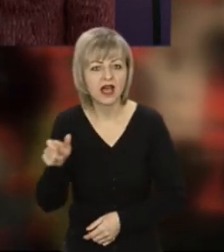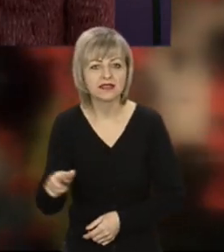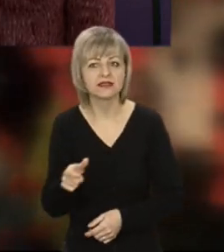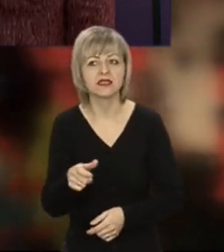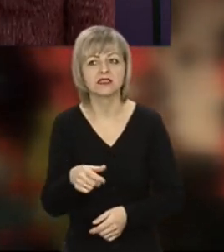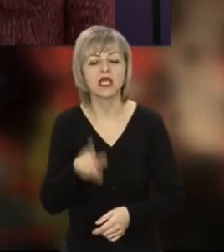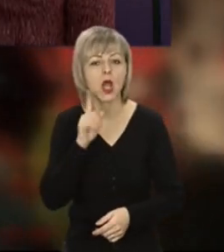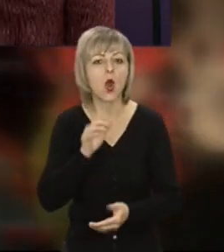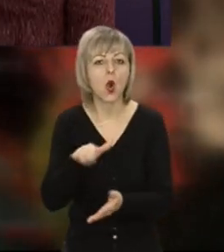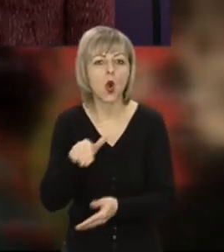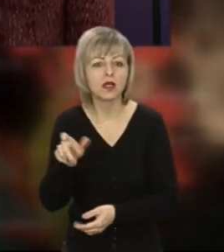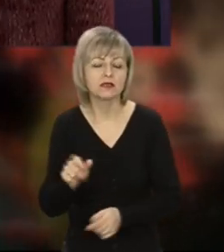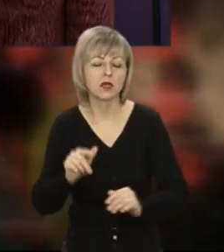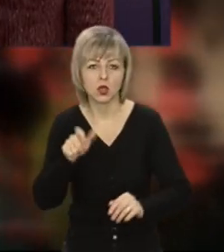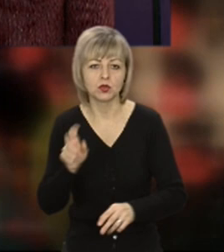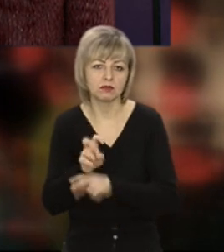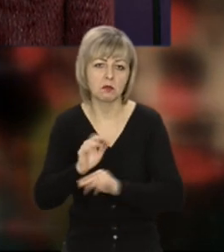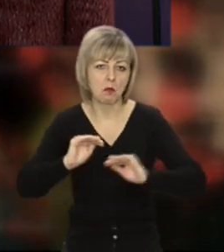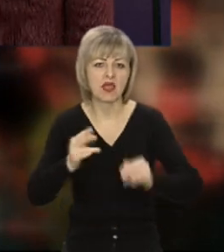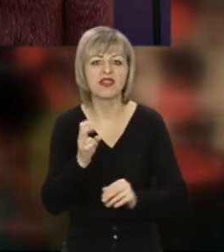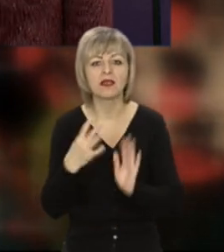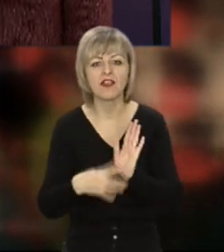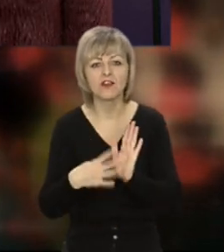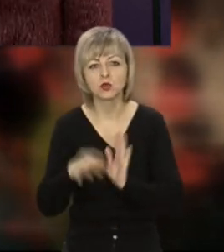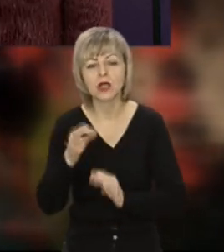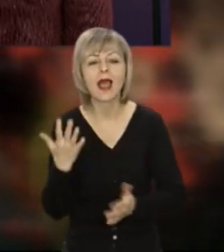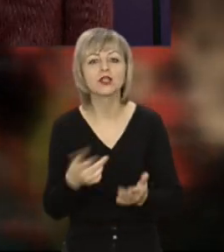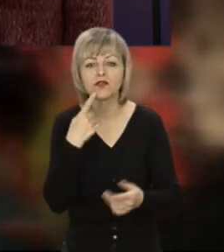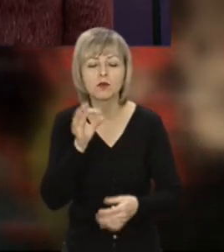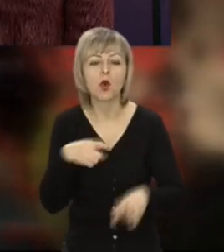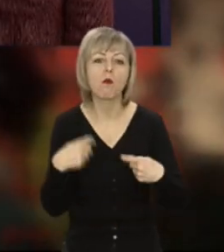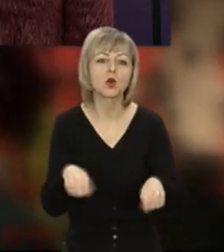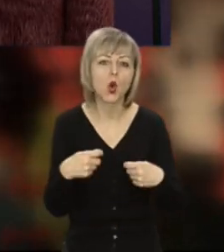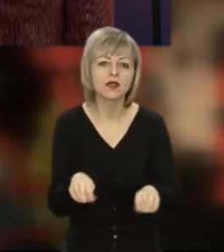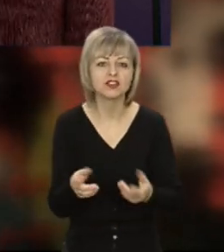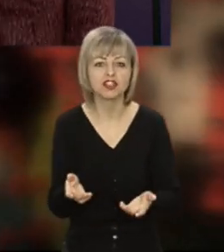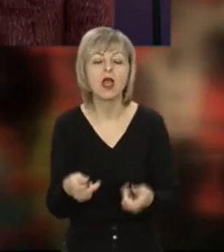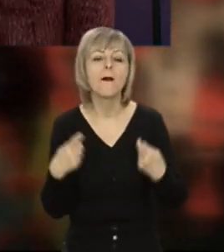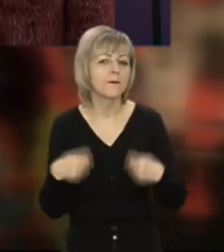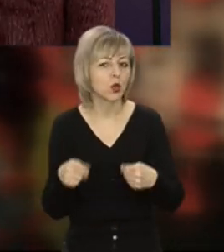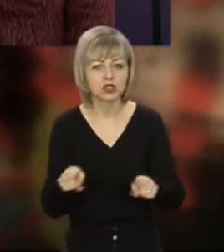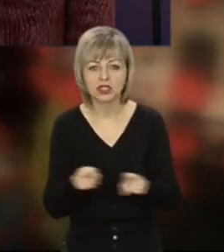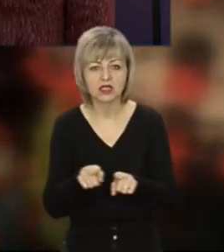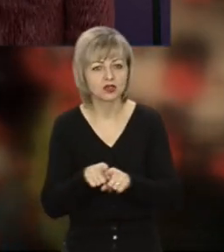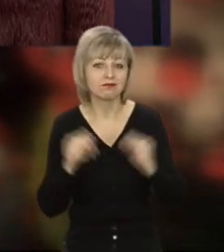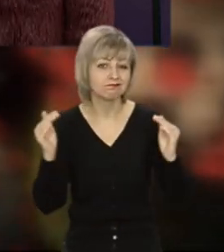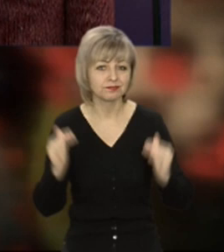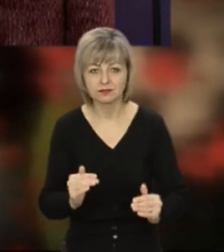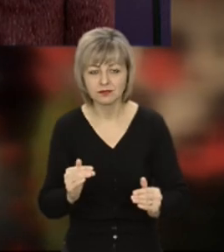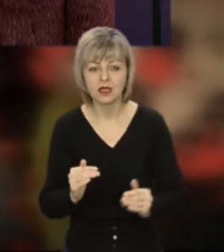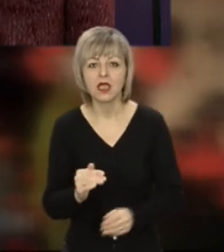з орендарями, то зменшилось на 90%. А якщо про продажі, про ринки? Продажі так само просіли.